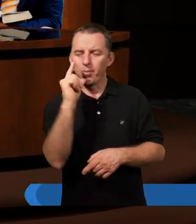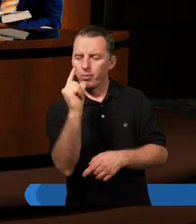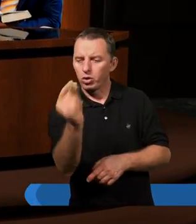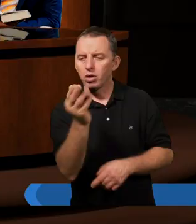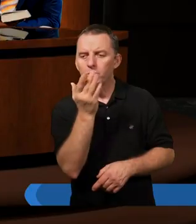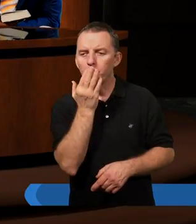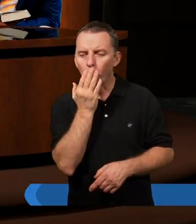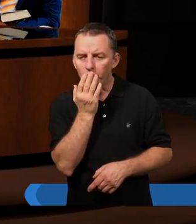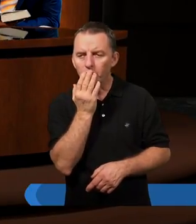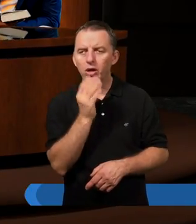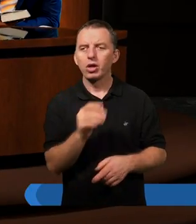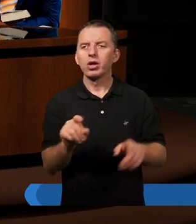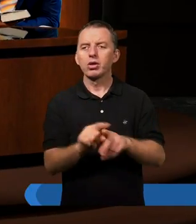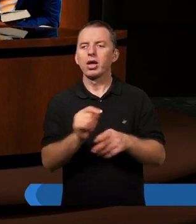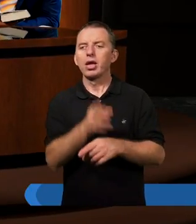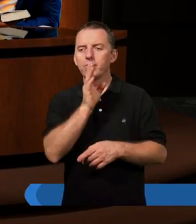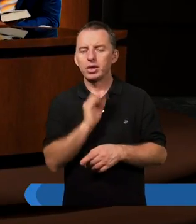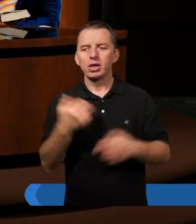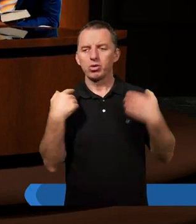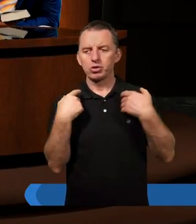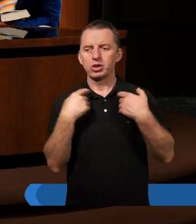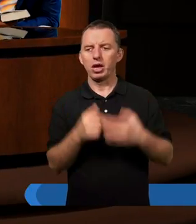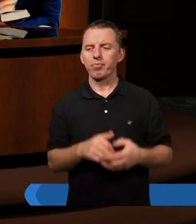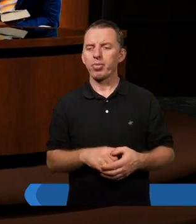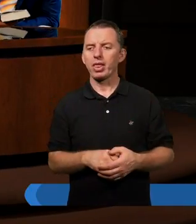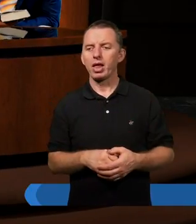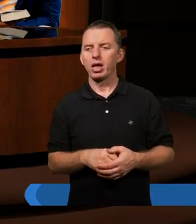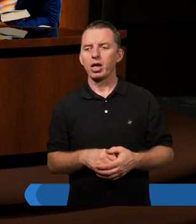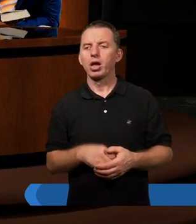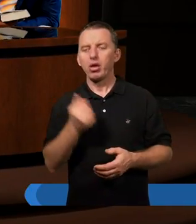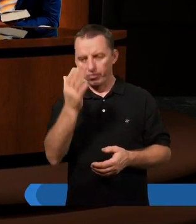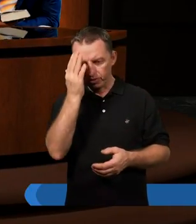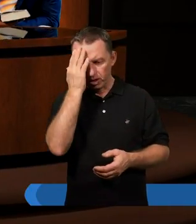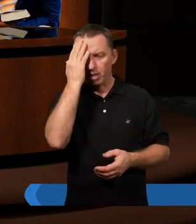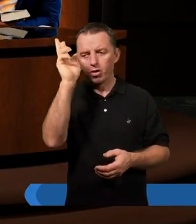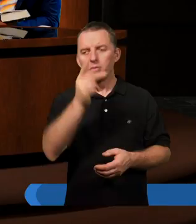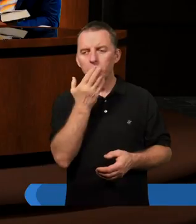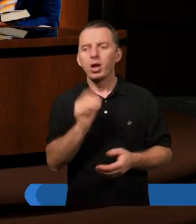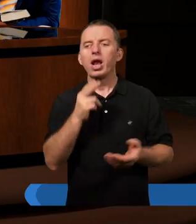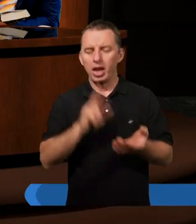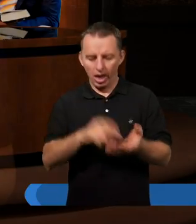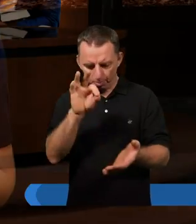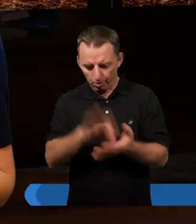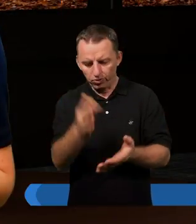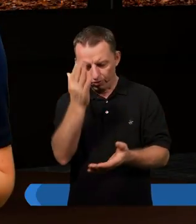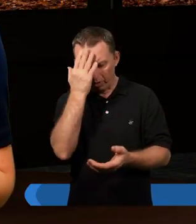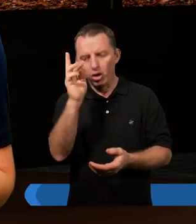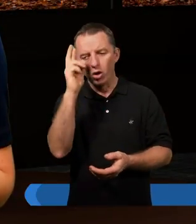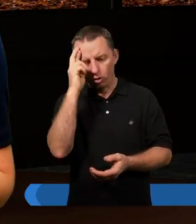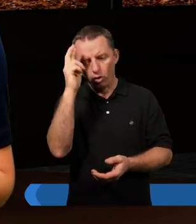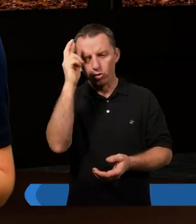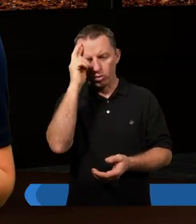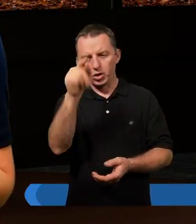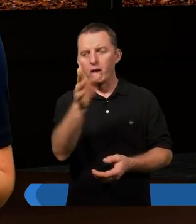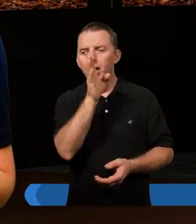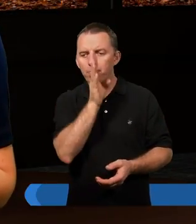lubił być misjonarzem w nowych miejscach. Ja nie wiem, czy on lubił. Ja na pewno wiem, że on rozumiał, jaka jest jego misja,